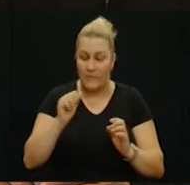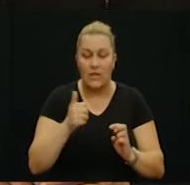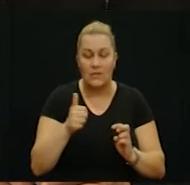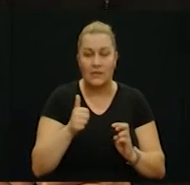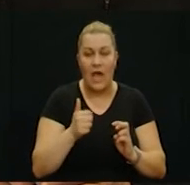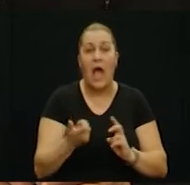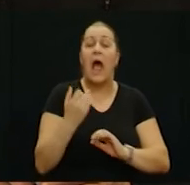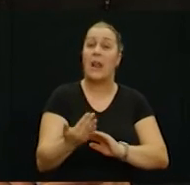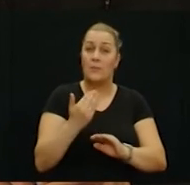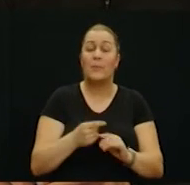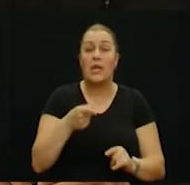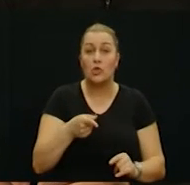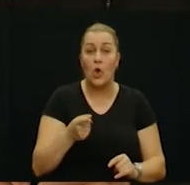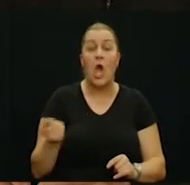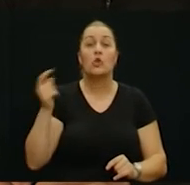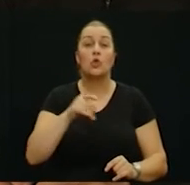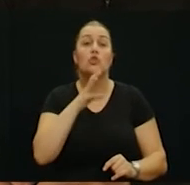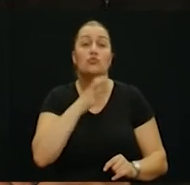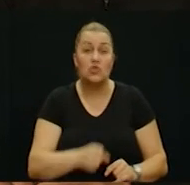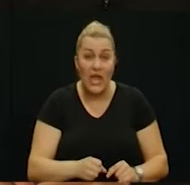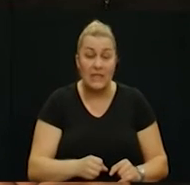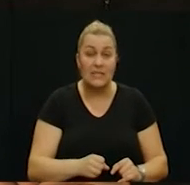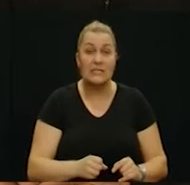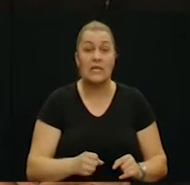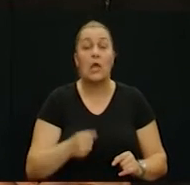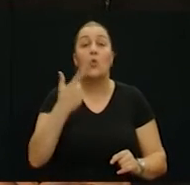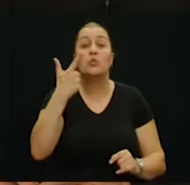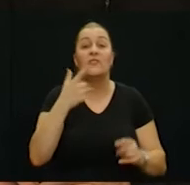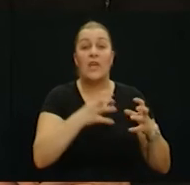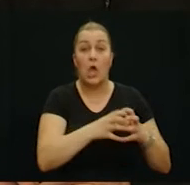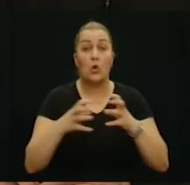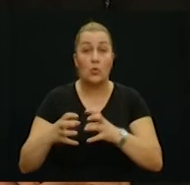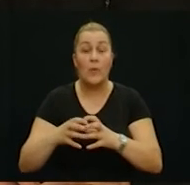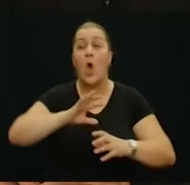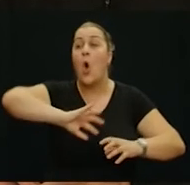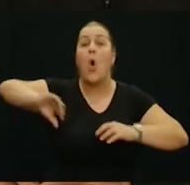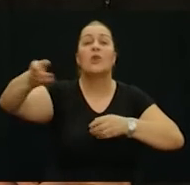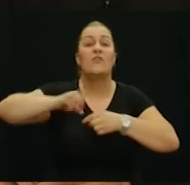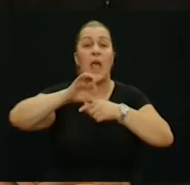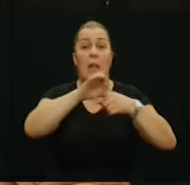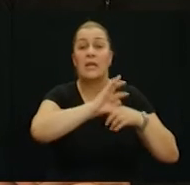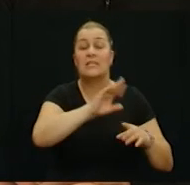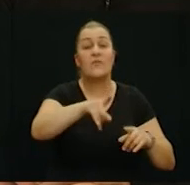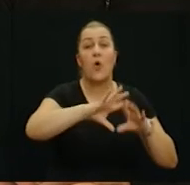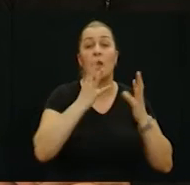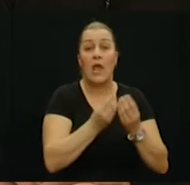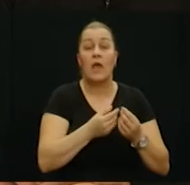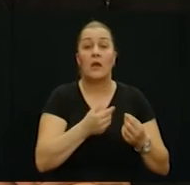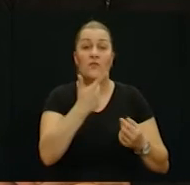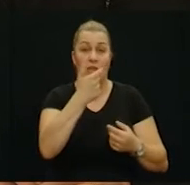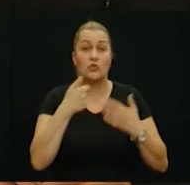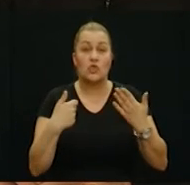Naravno ali prije toga su došli četnici i u dvije ture odveli odveli sve one ranjenike onih 260